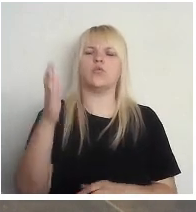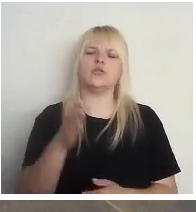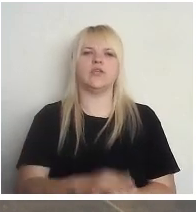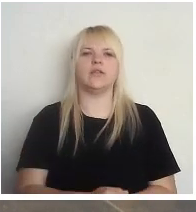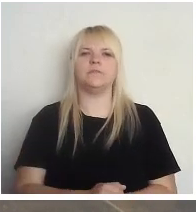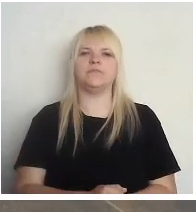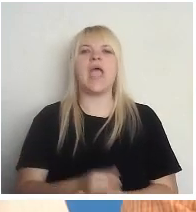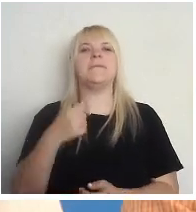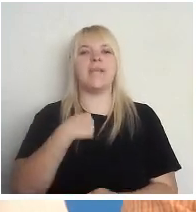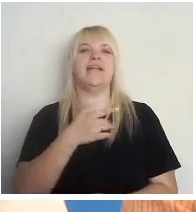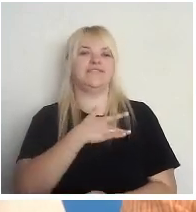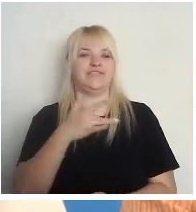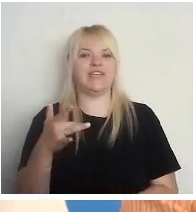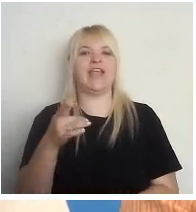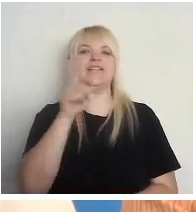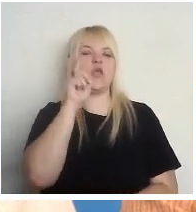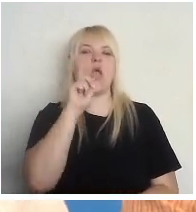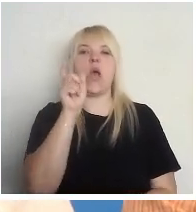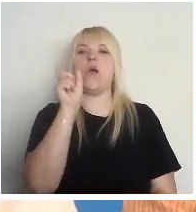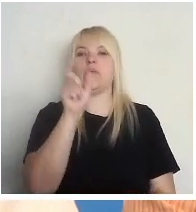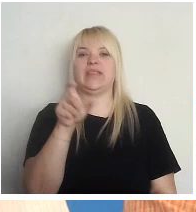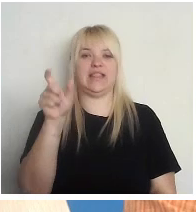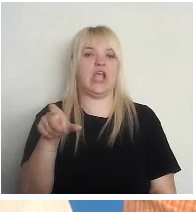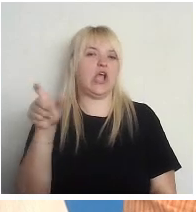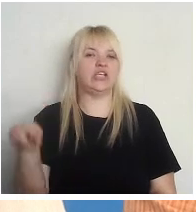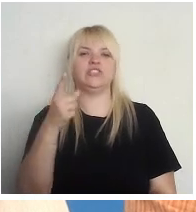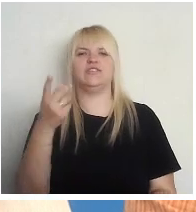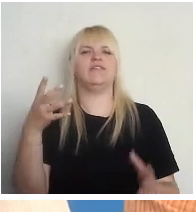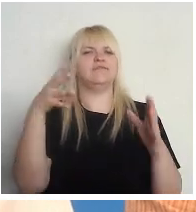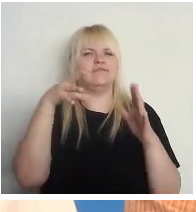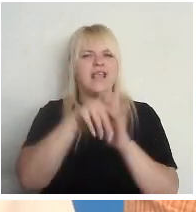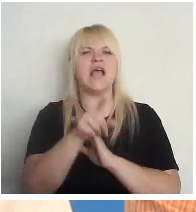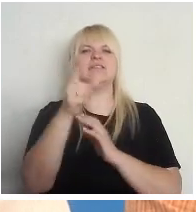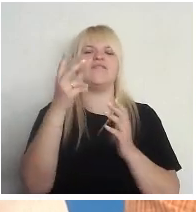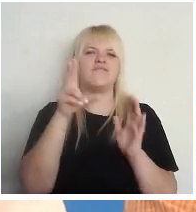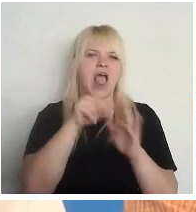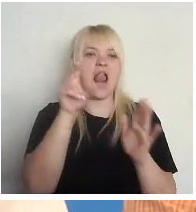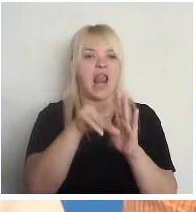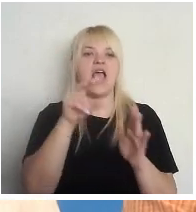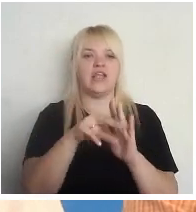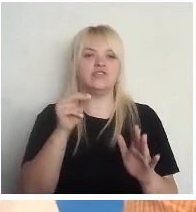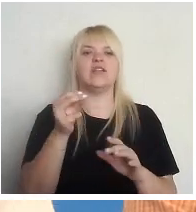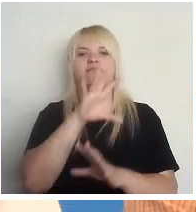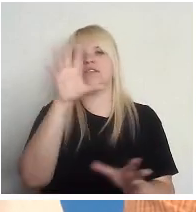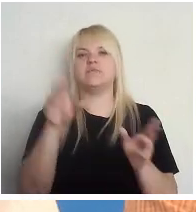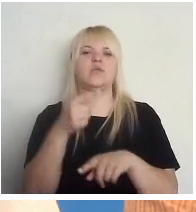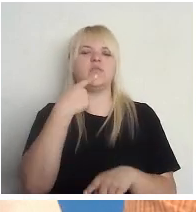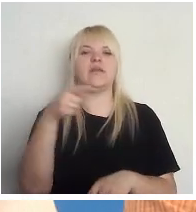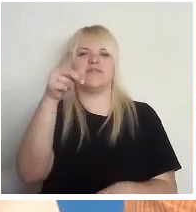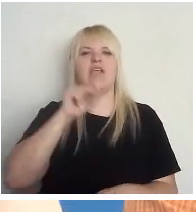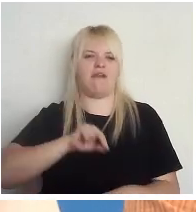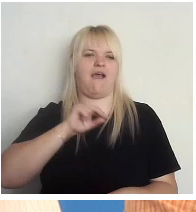šķiet, ka jaunieša šo te iesaist vēlēšanās vispārīgi nosaka. Viņa raksturs